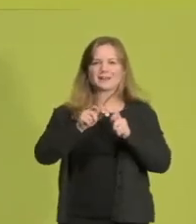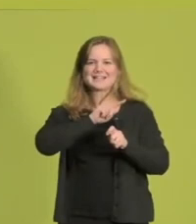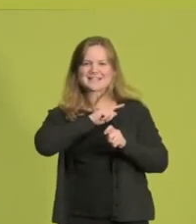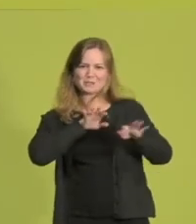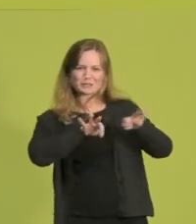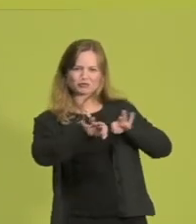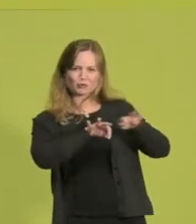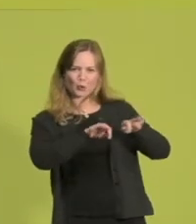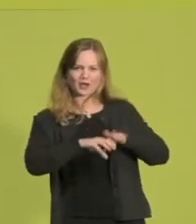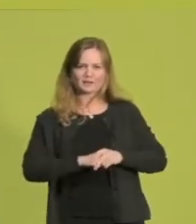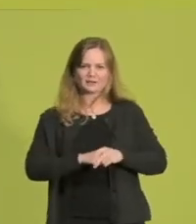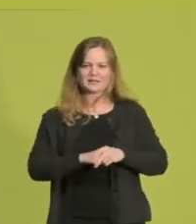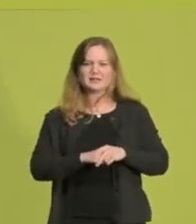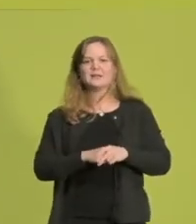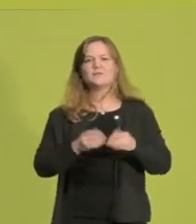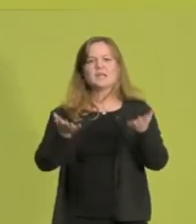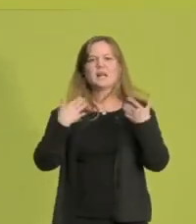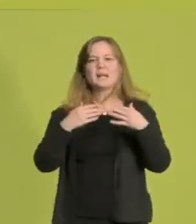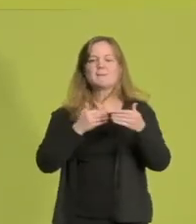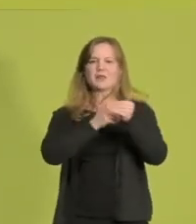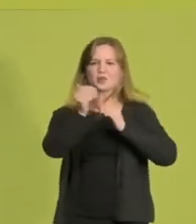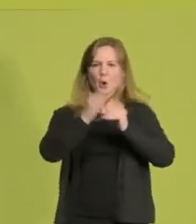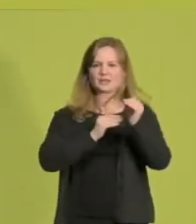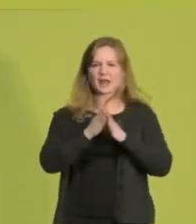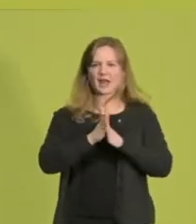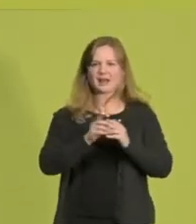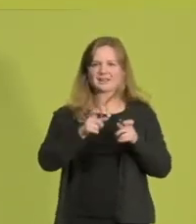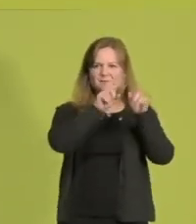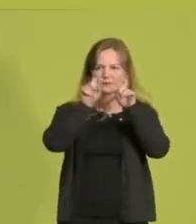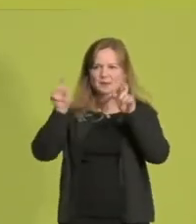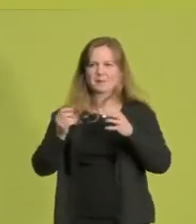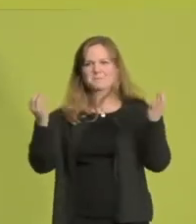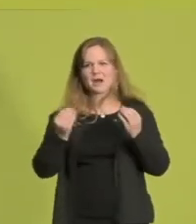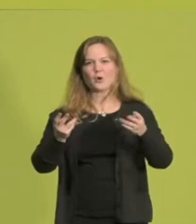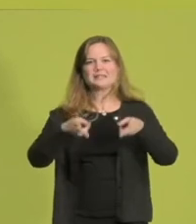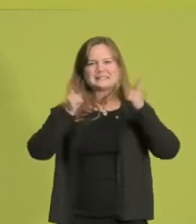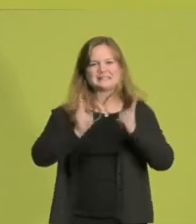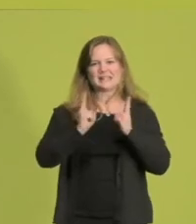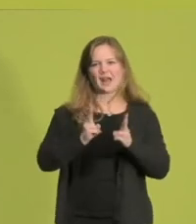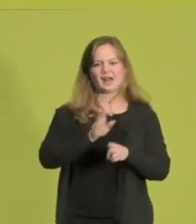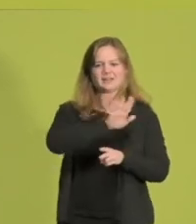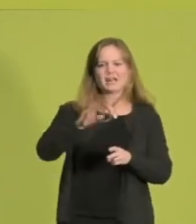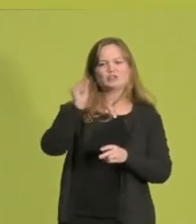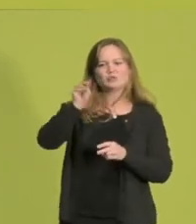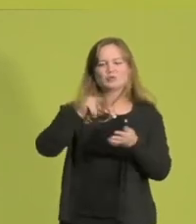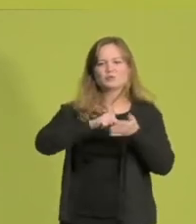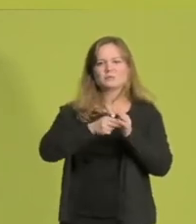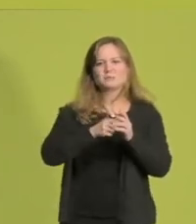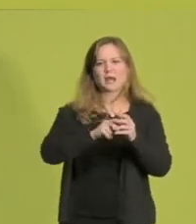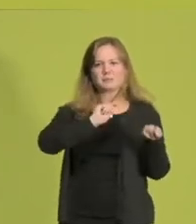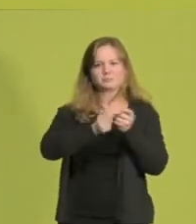Klimaneutralität ist das, was den Unternehmerinnen und Unternehmern Sicherheit gibt, um ihre Planungen für die Zukunft